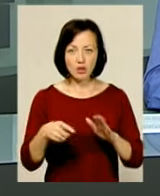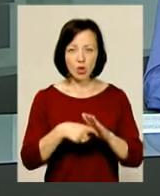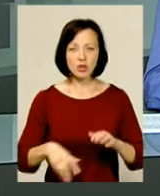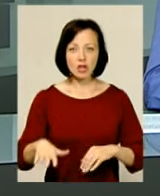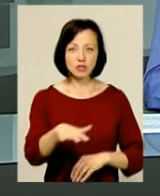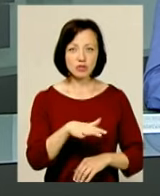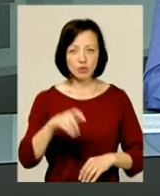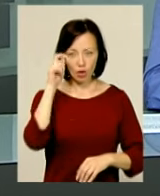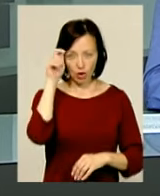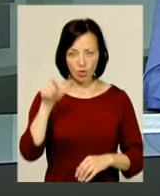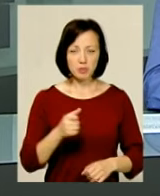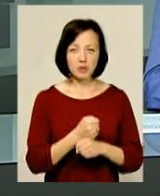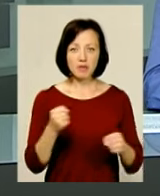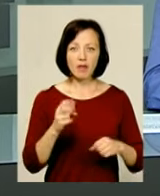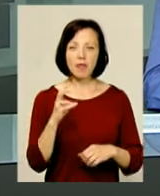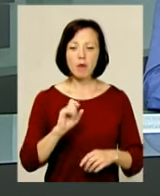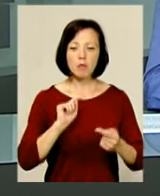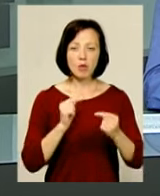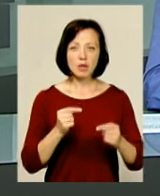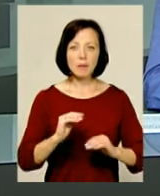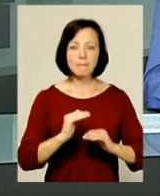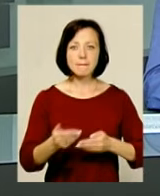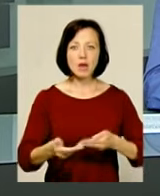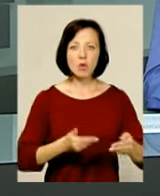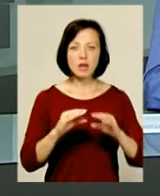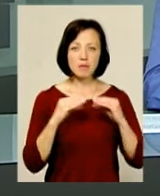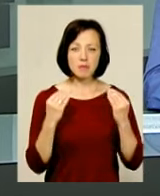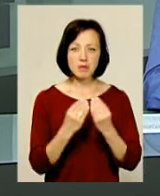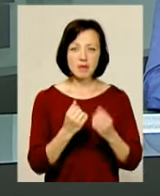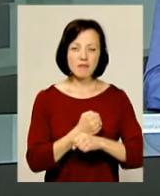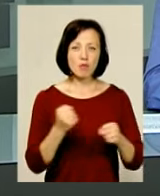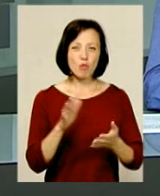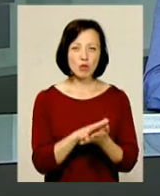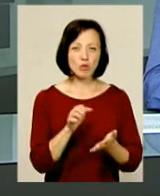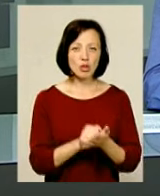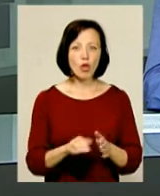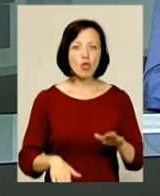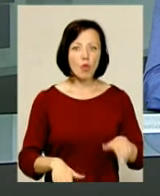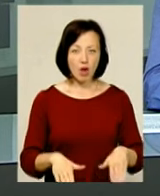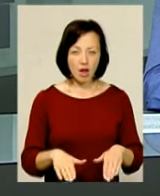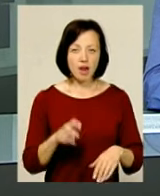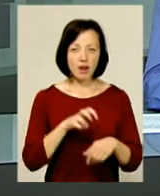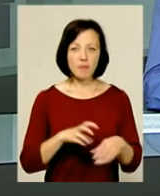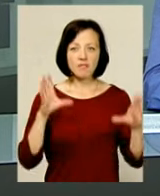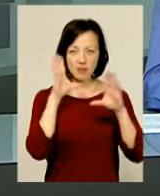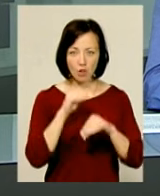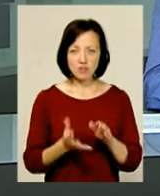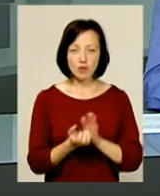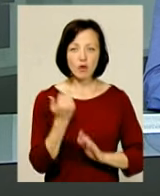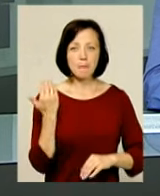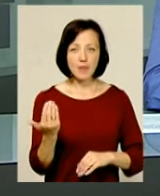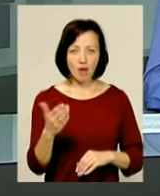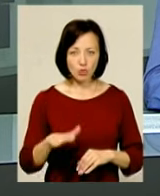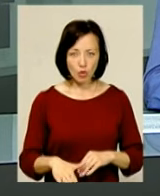Донеччині, хлопець підірвався на протипіхотній міні. Вибухом йому сильно пошкодило ноги. Лікарям вдалося врятувати праву